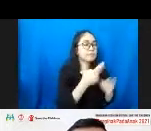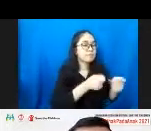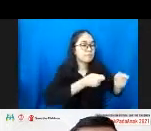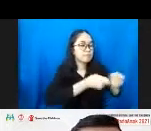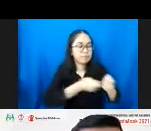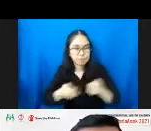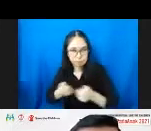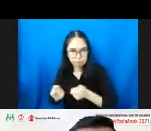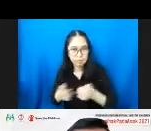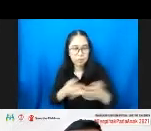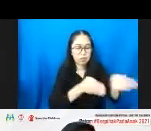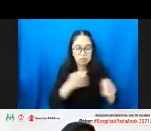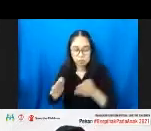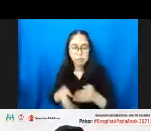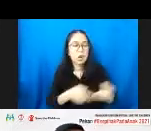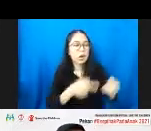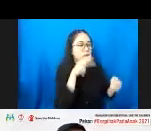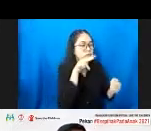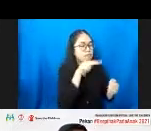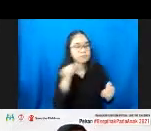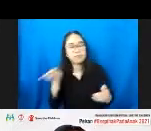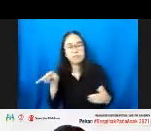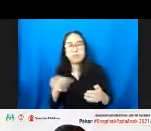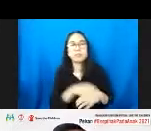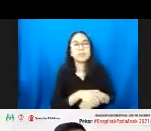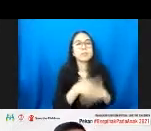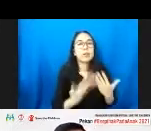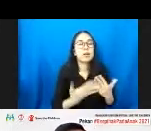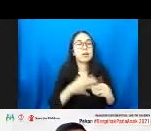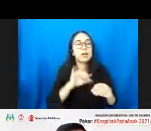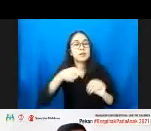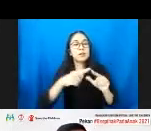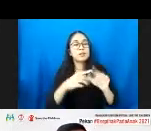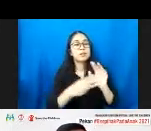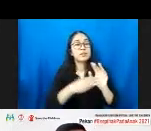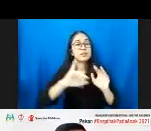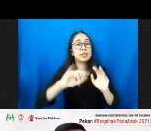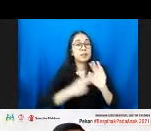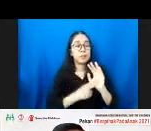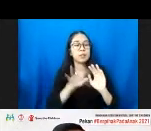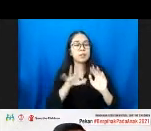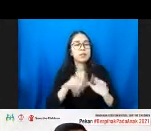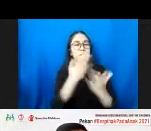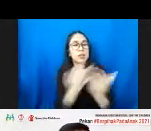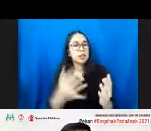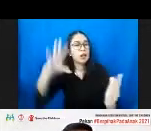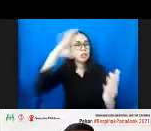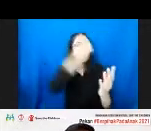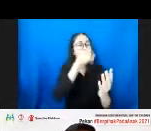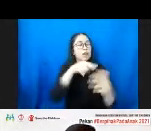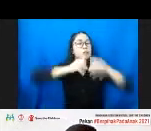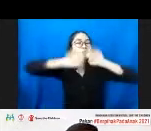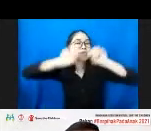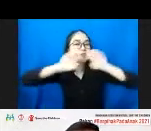menghasilkan. Kemudian bagaimana dijamin agar pengetahuan masyarakat, kampanye ini menjadi sangat penting, dan kemudian